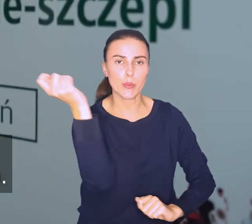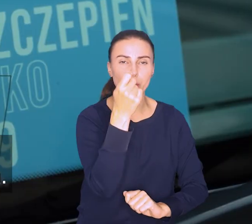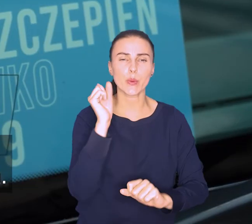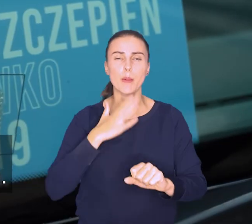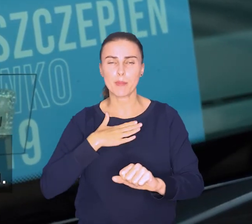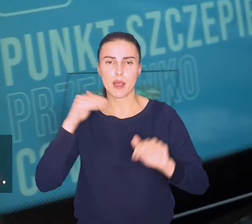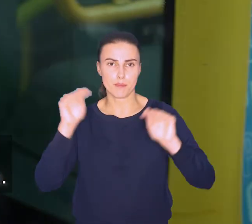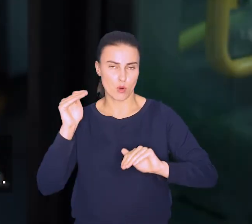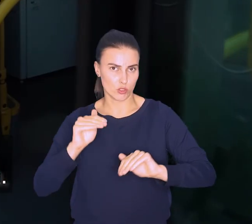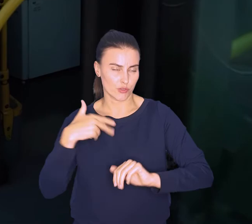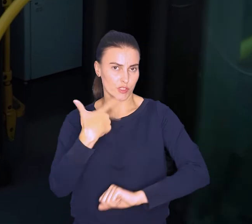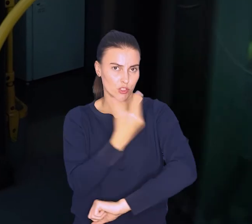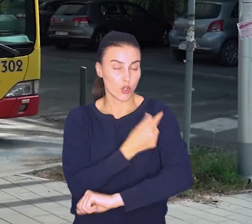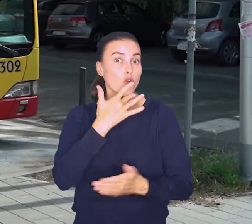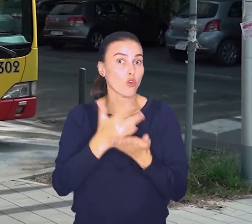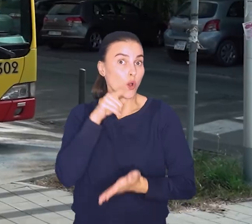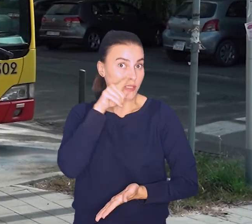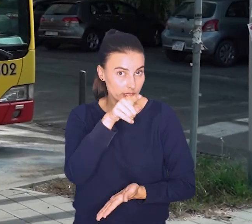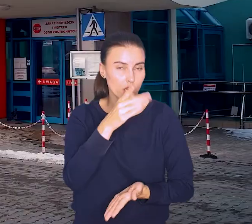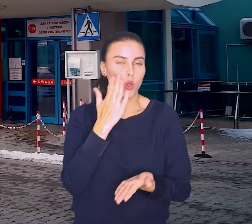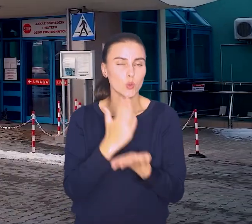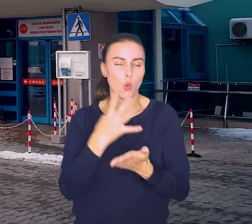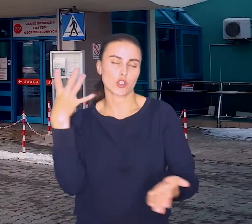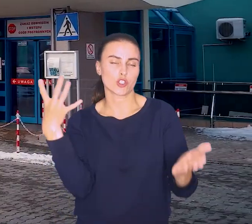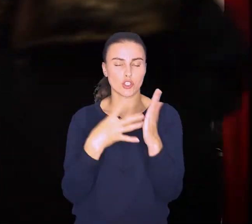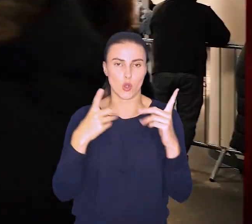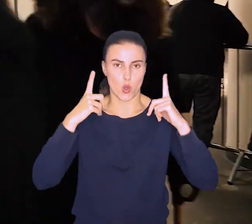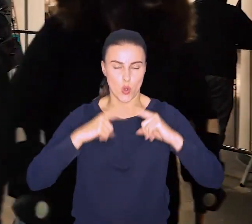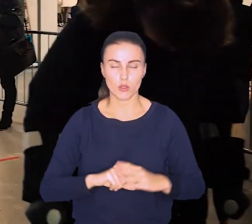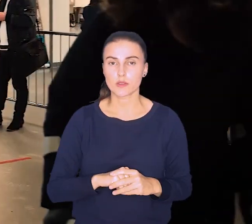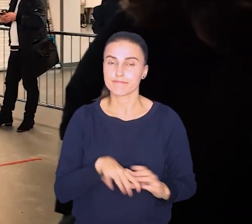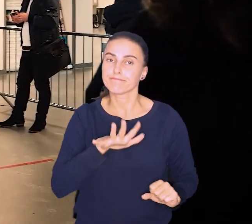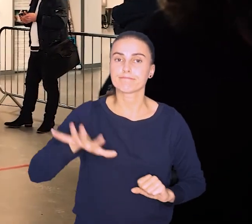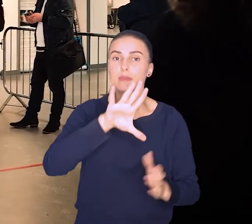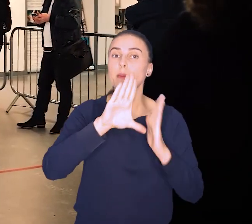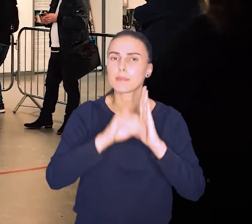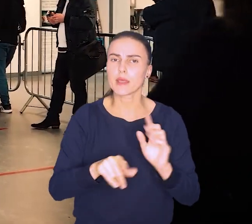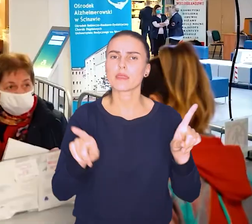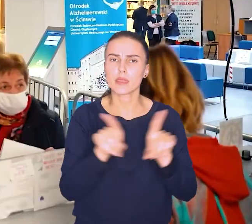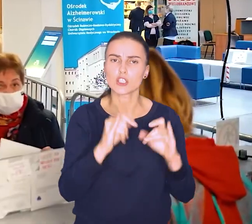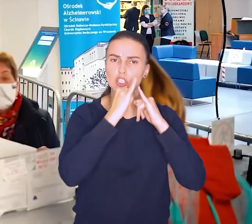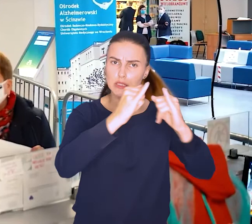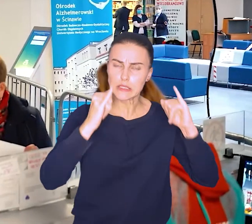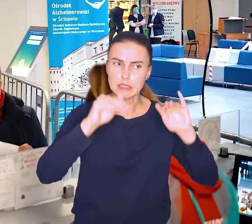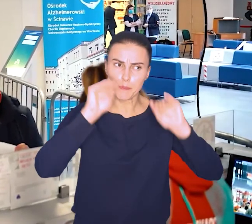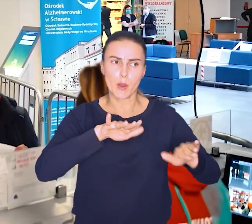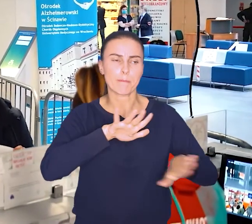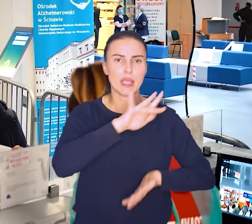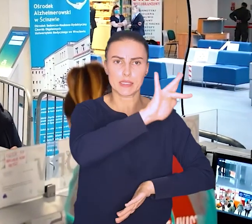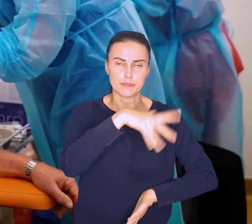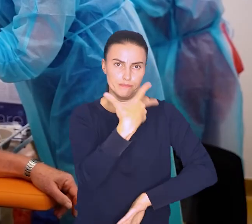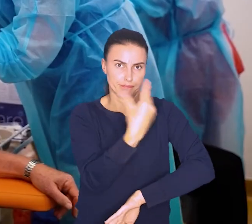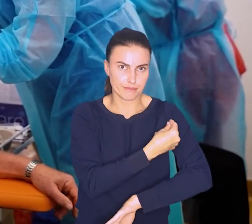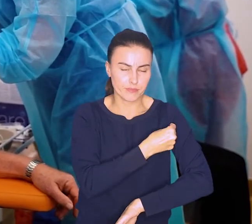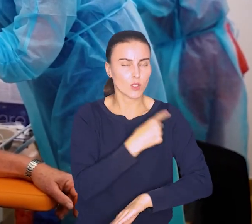najdalszych zakątków miasta. Skorzystało już z niego 4 tysiące osób. Na terenie miasta działają też inne mobilne punkty, które